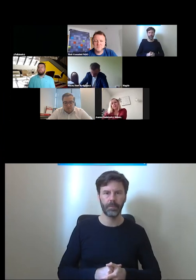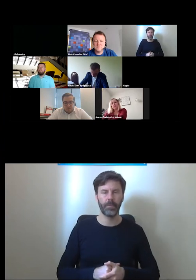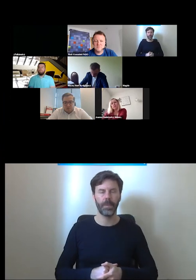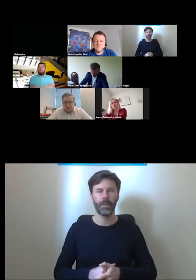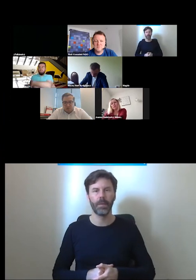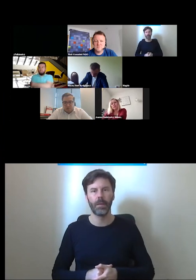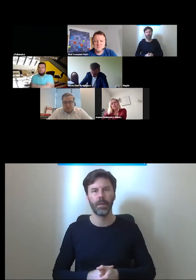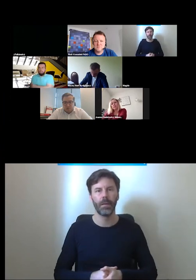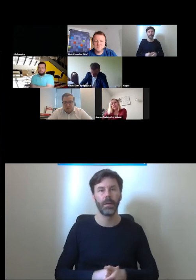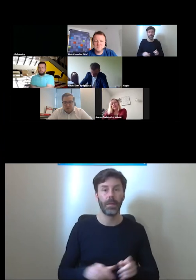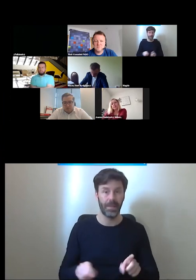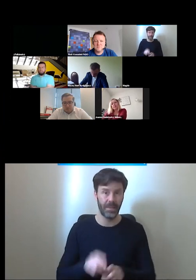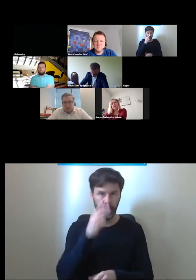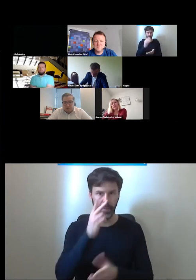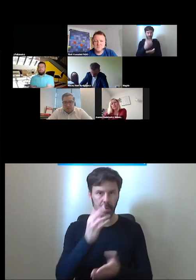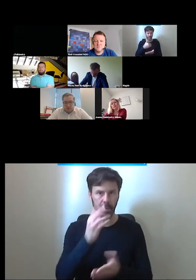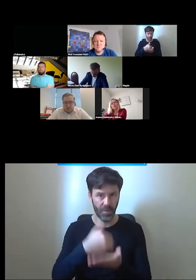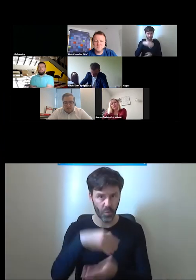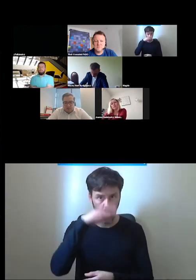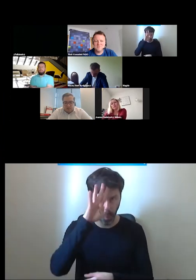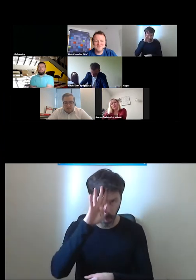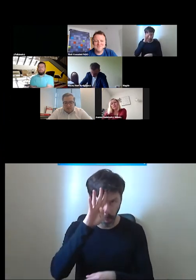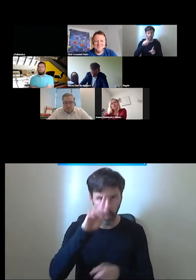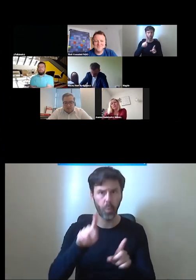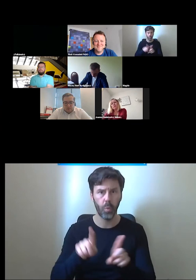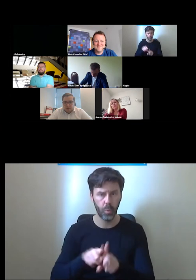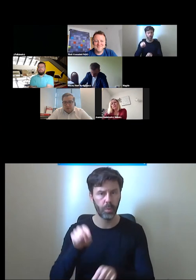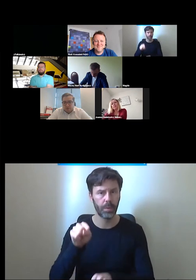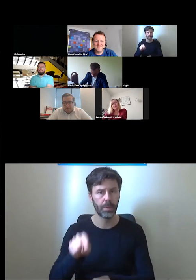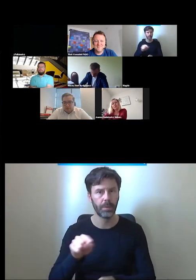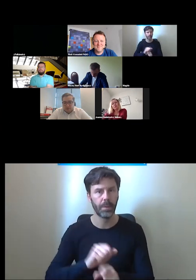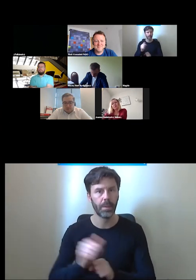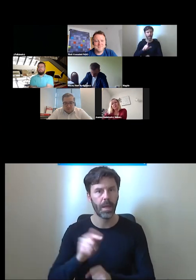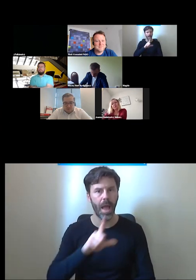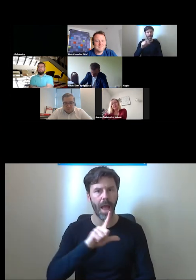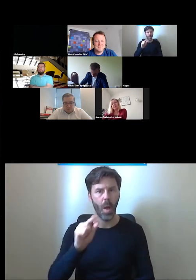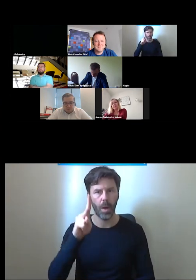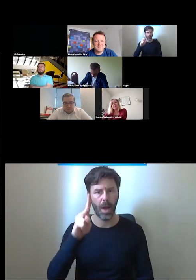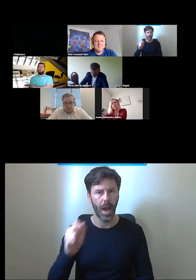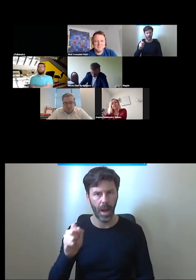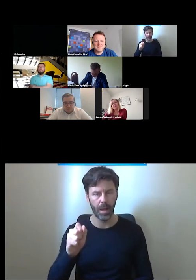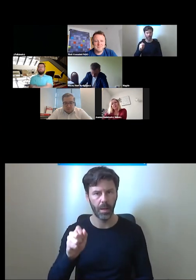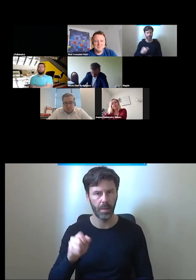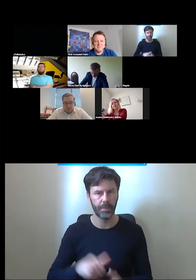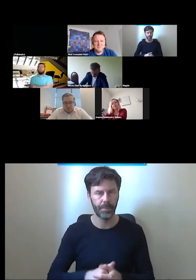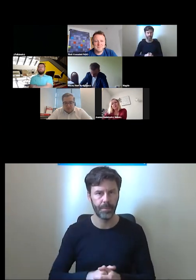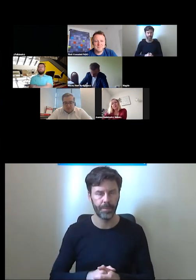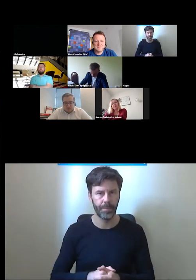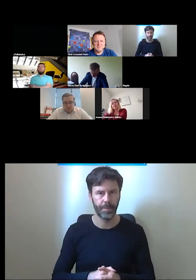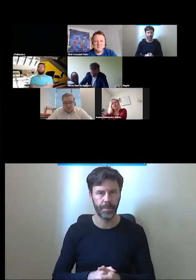kierunku bo województwo łódzkie jest takim przykładem ale nie tylko gdzie Łódzka Koleja aglomeracyjna może to precyzuję